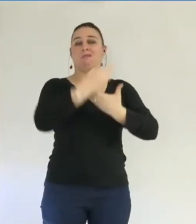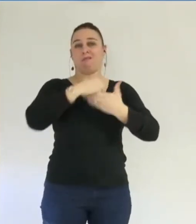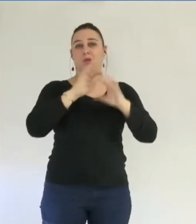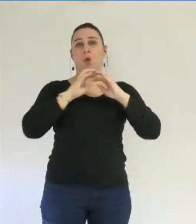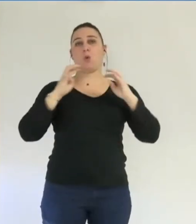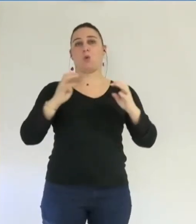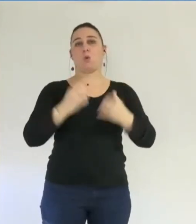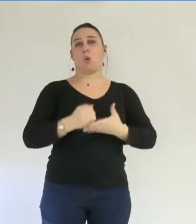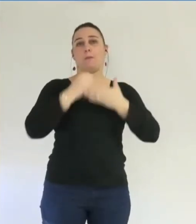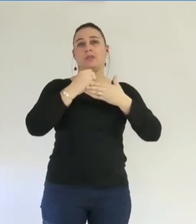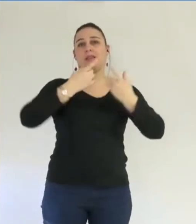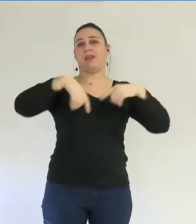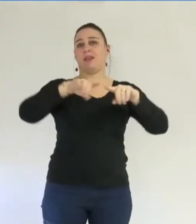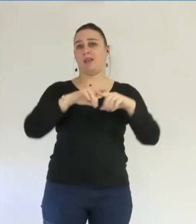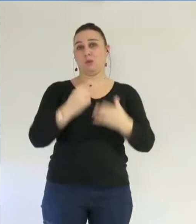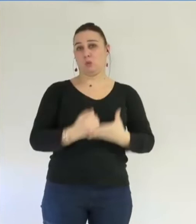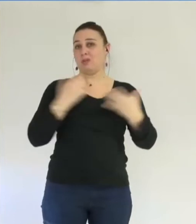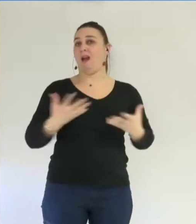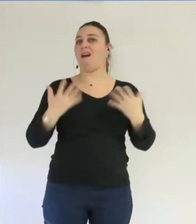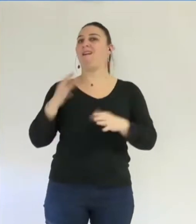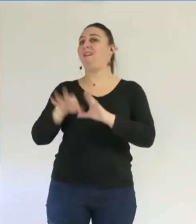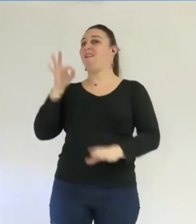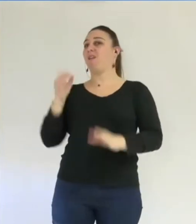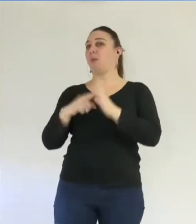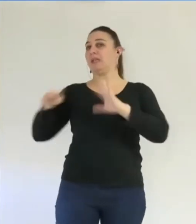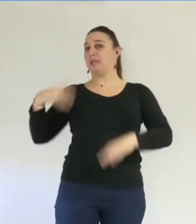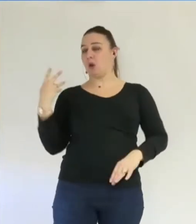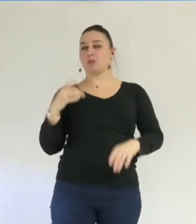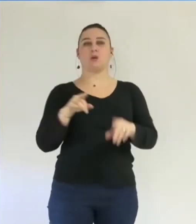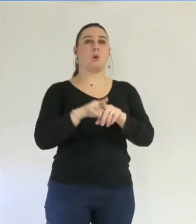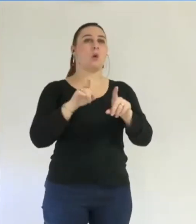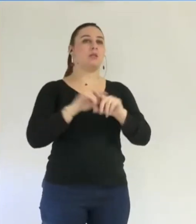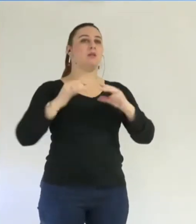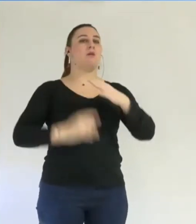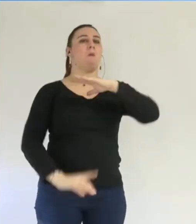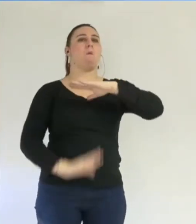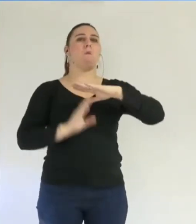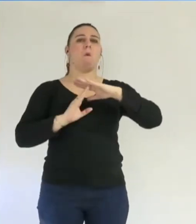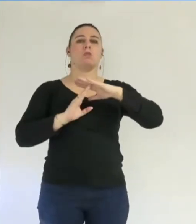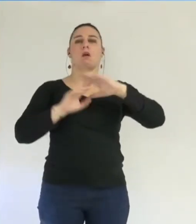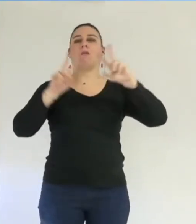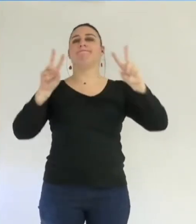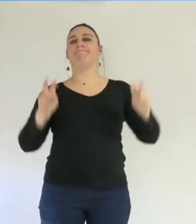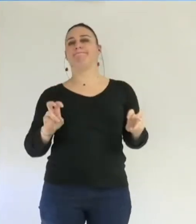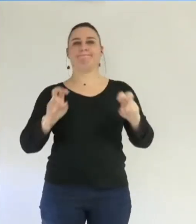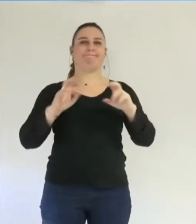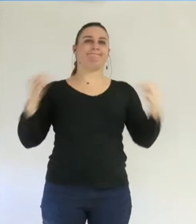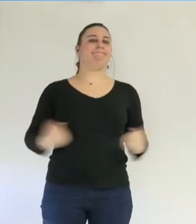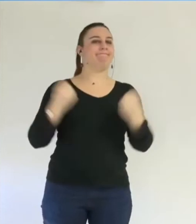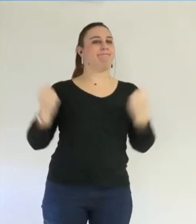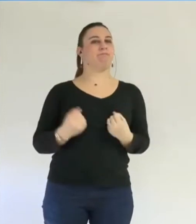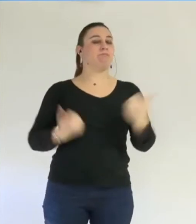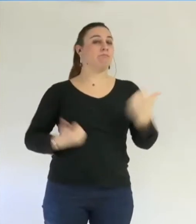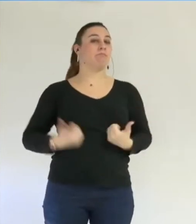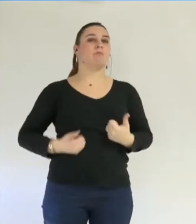Ensuite, parce que l'association avait facturé à votre compte de campagne des prestations de